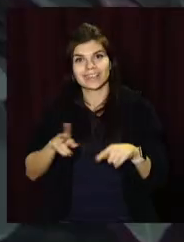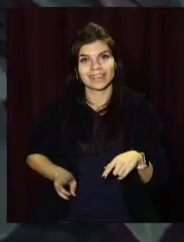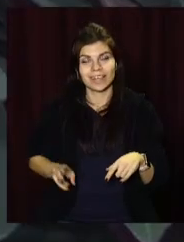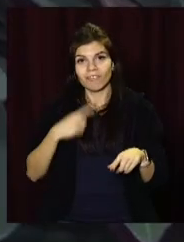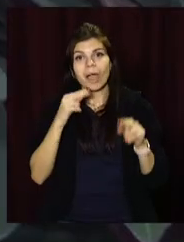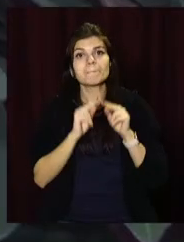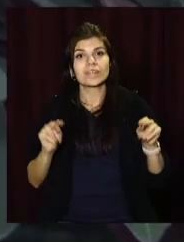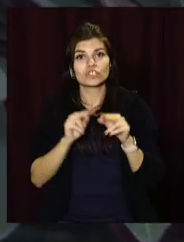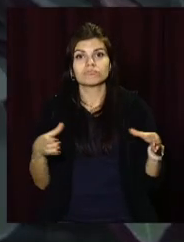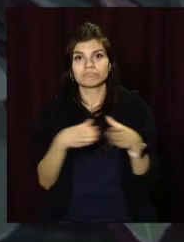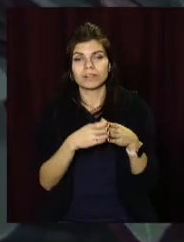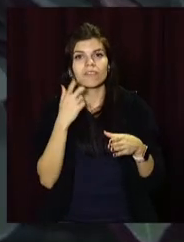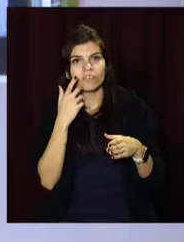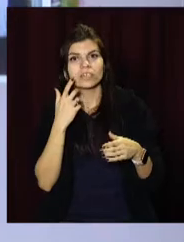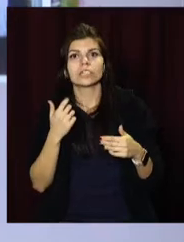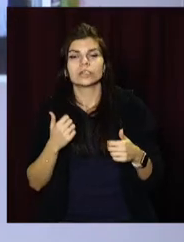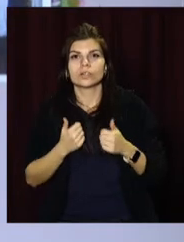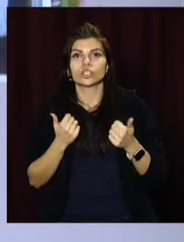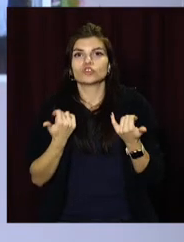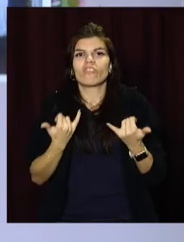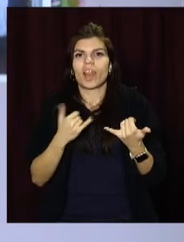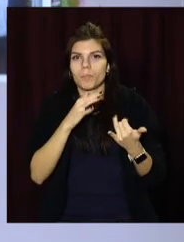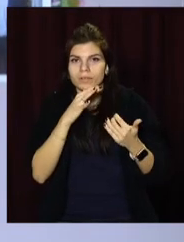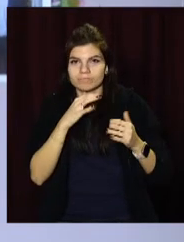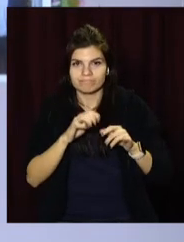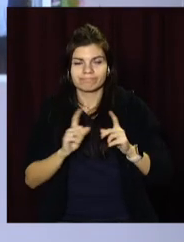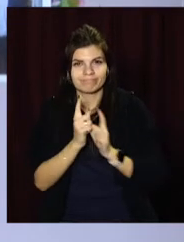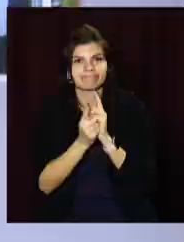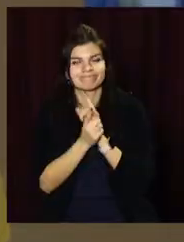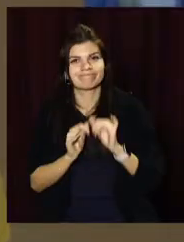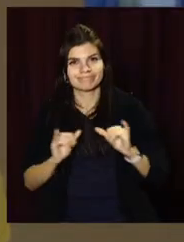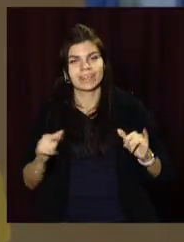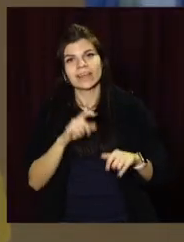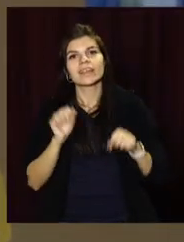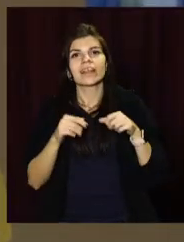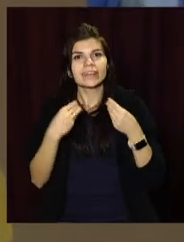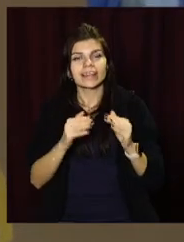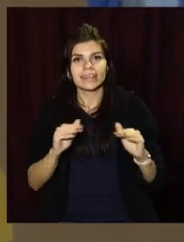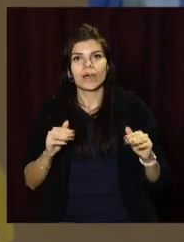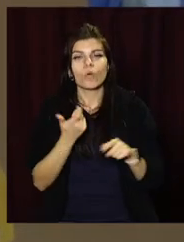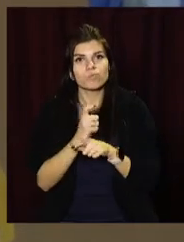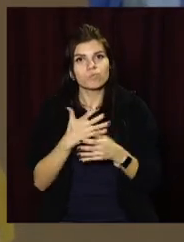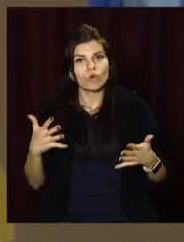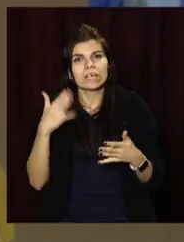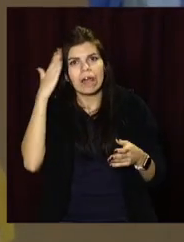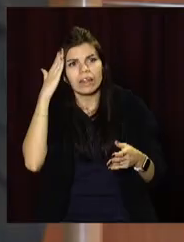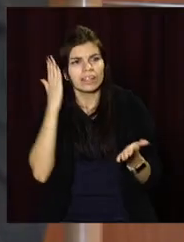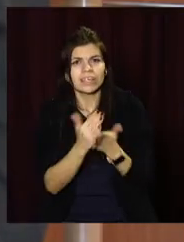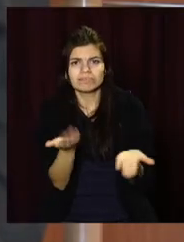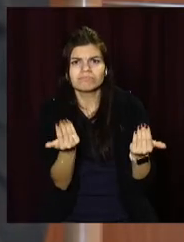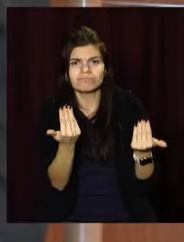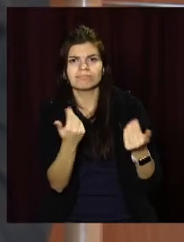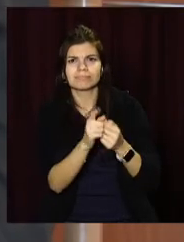час педагогічний колектив намагався бути сучасним та давати дітям якомога більше можливостей для прояву талантів і здібностей.